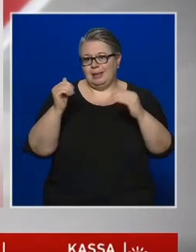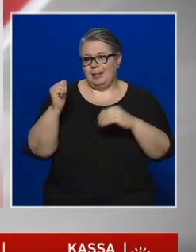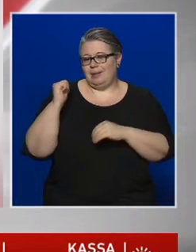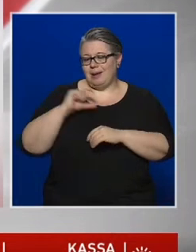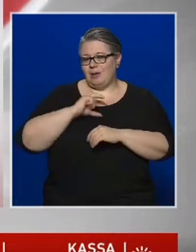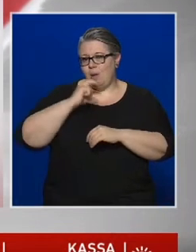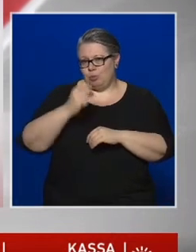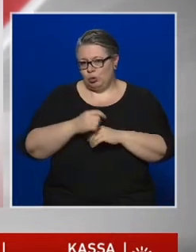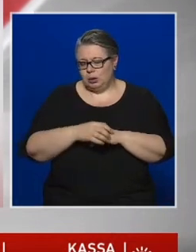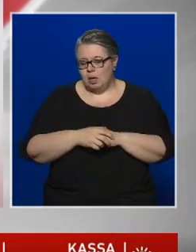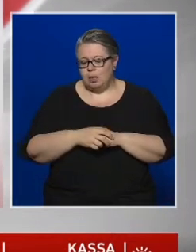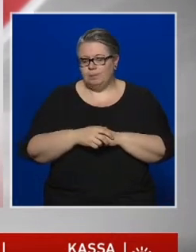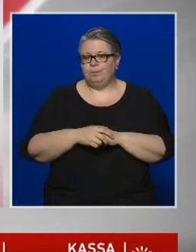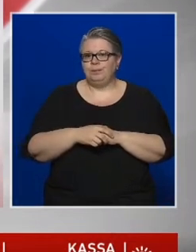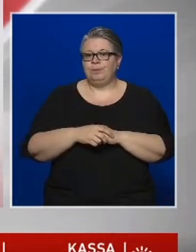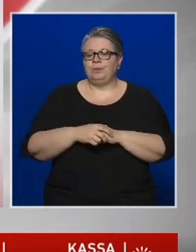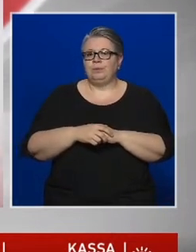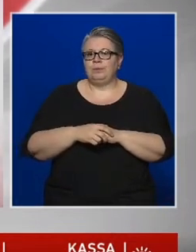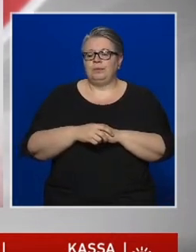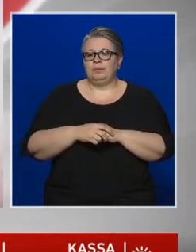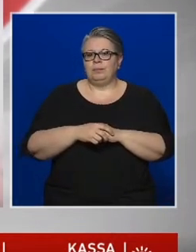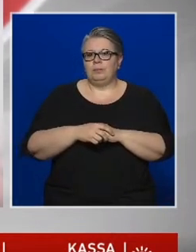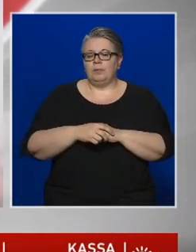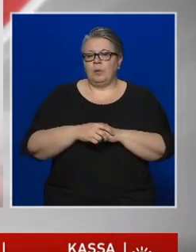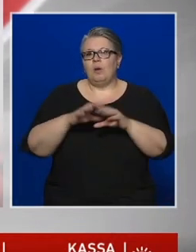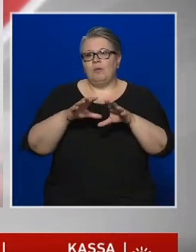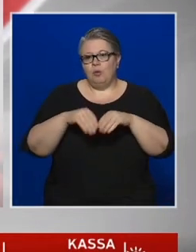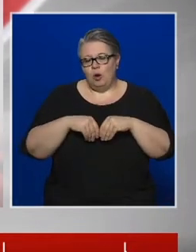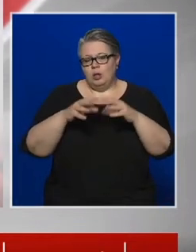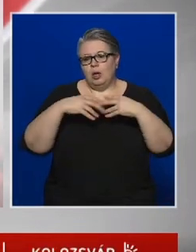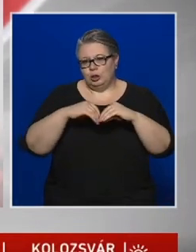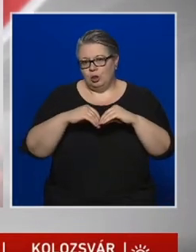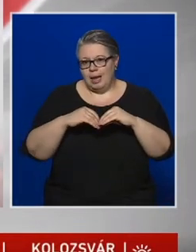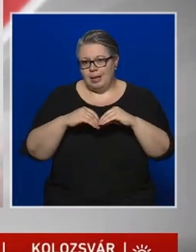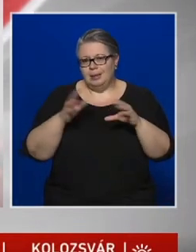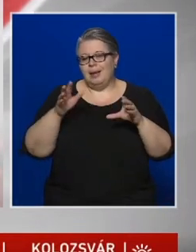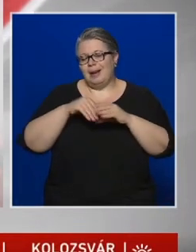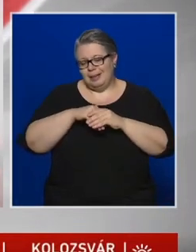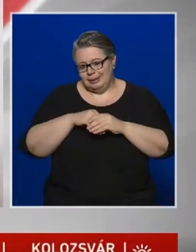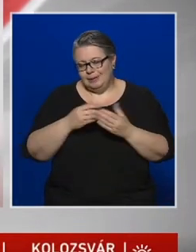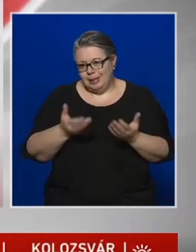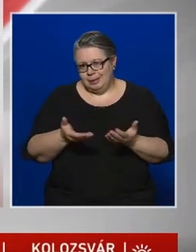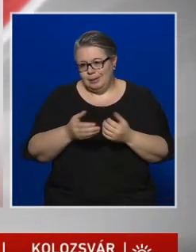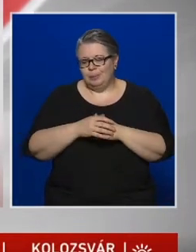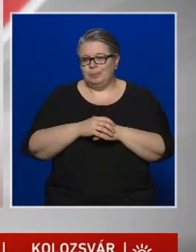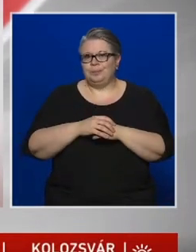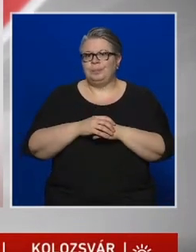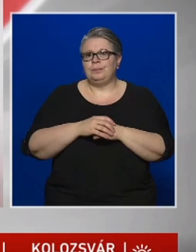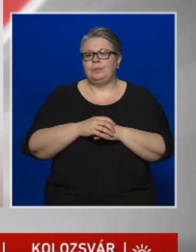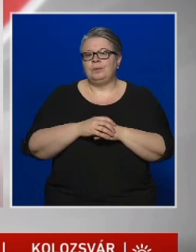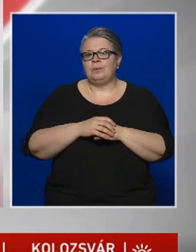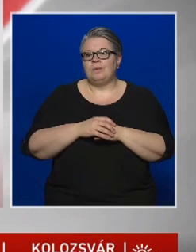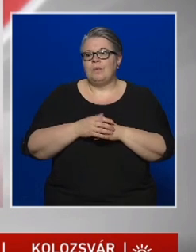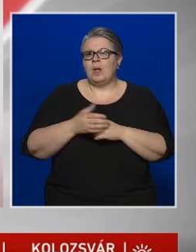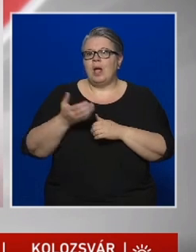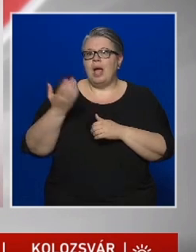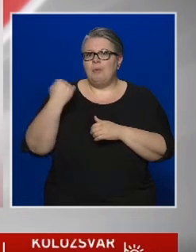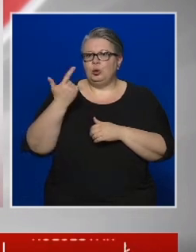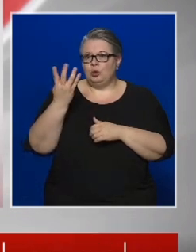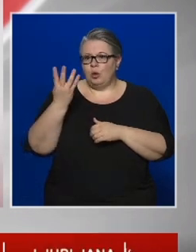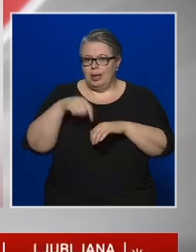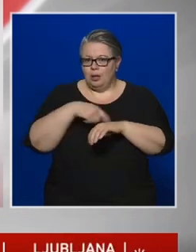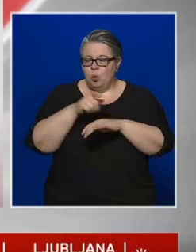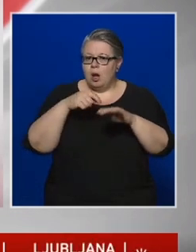elmúlt 24 órában. Fogadják a családok részvétünket. Az elmúlt